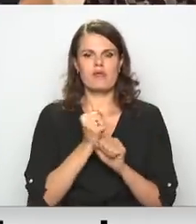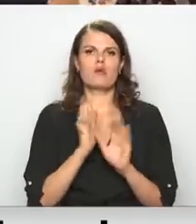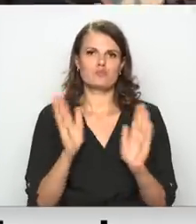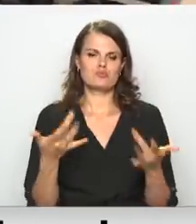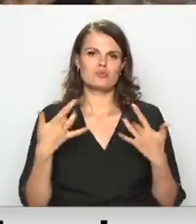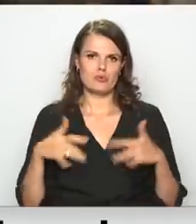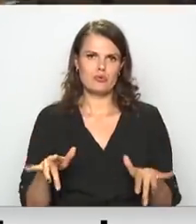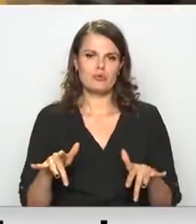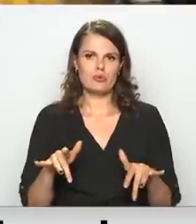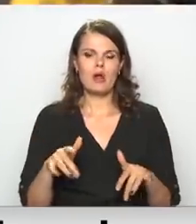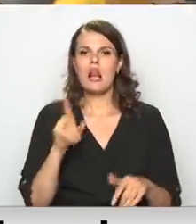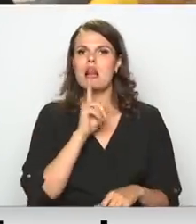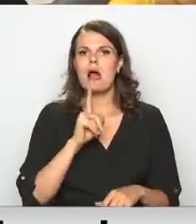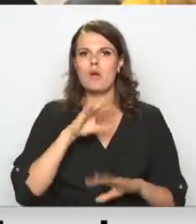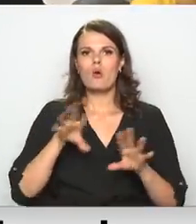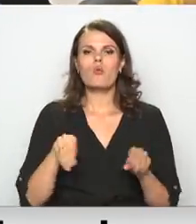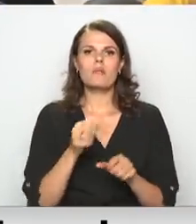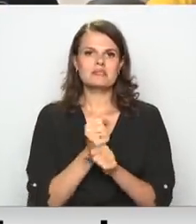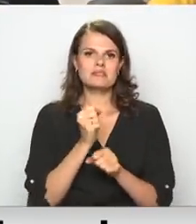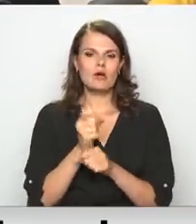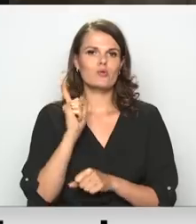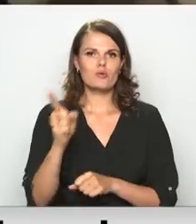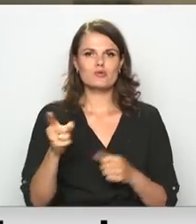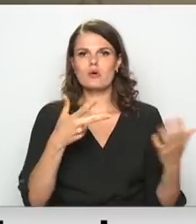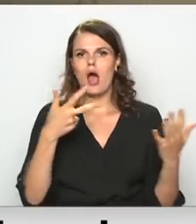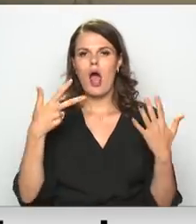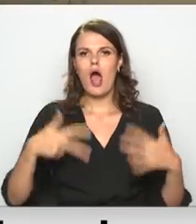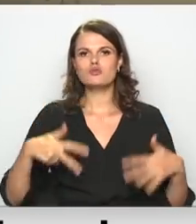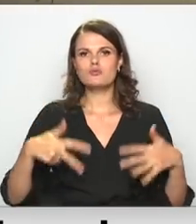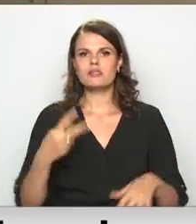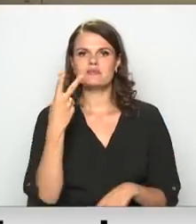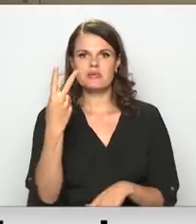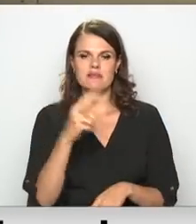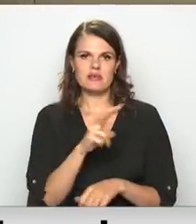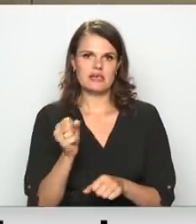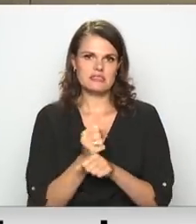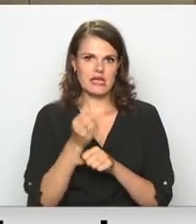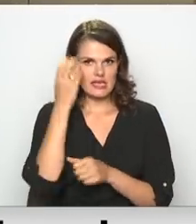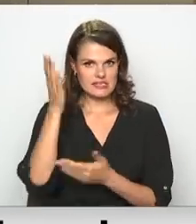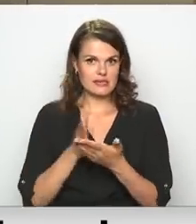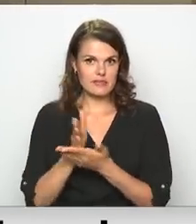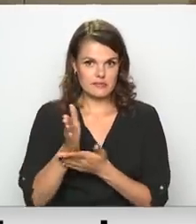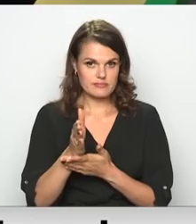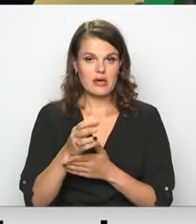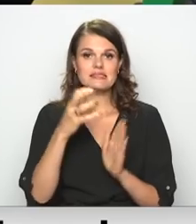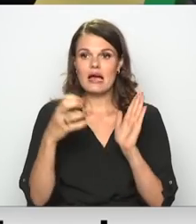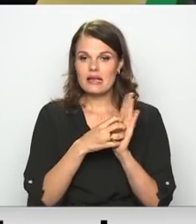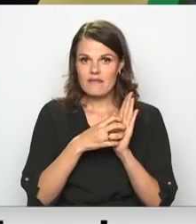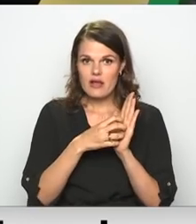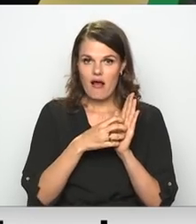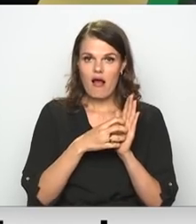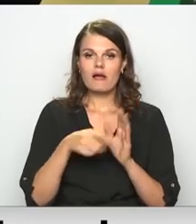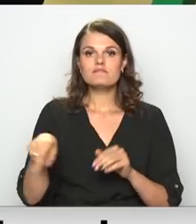Liepājā kopumā šobrīd tiek nodarbināti 1082 izglītības nozarei strādājošie, no kuriem derīgs COVID-19